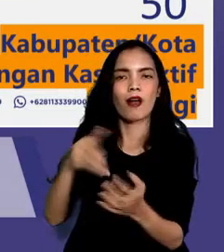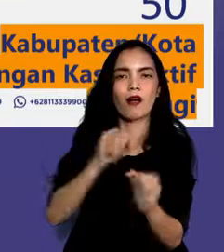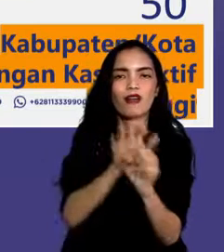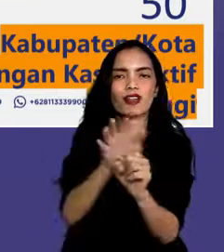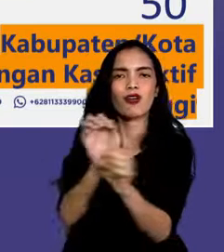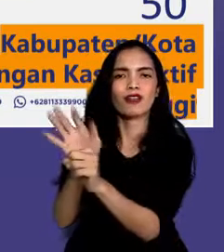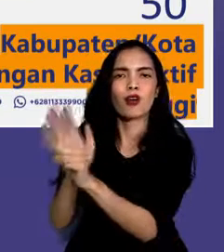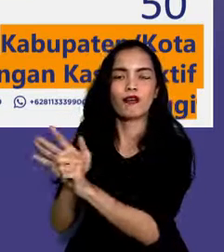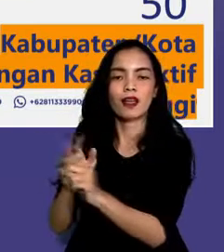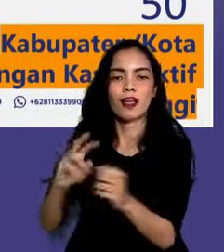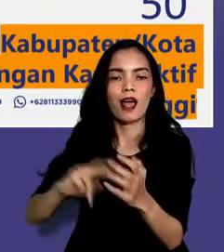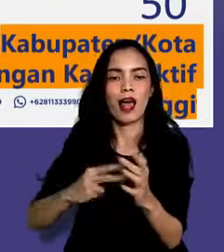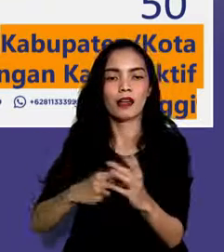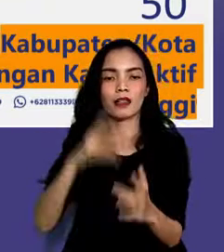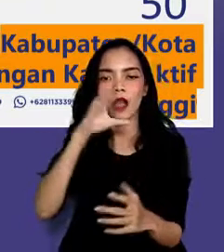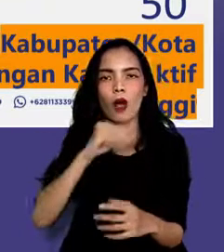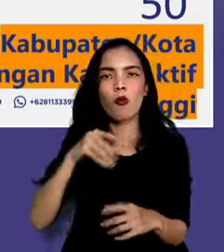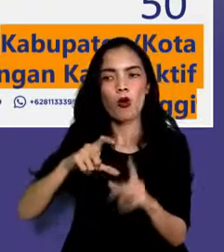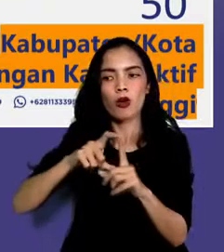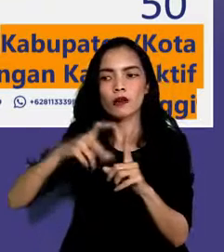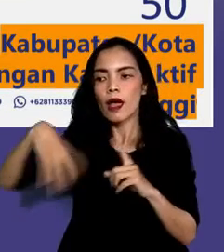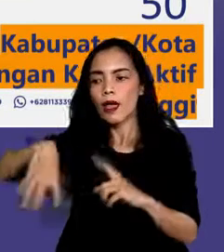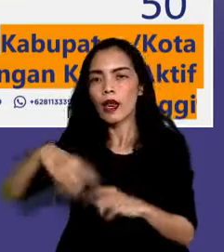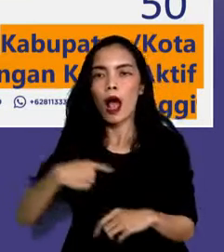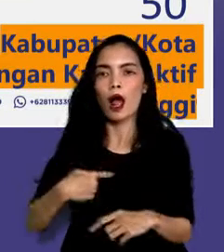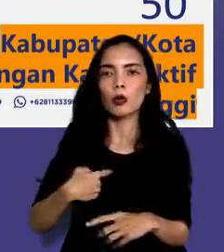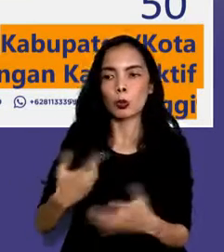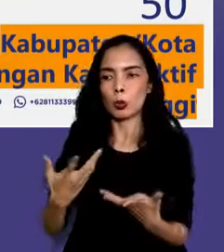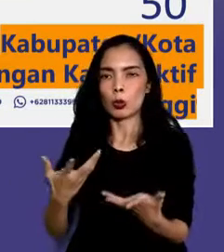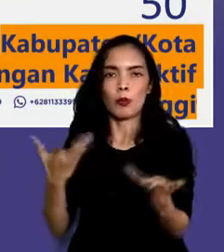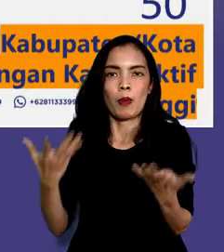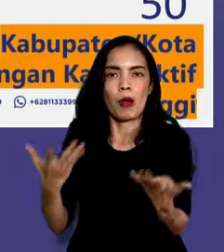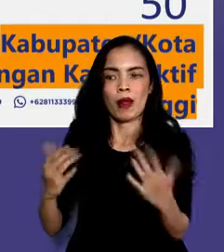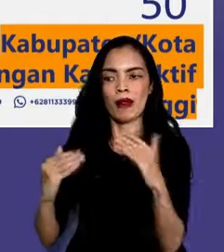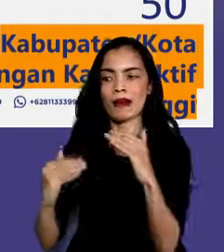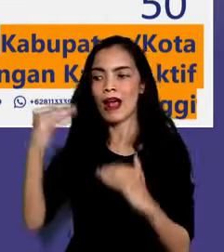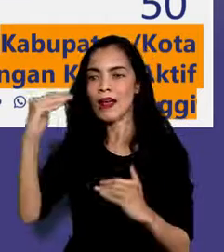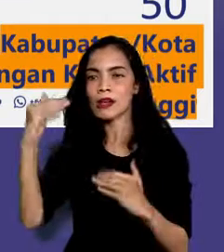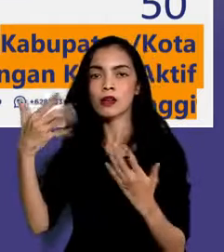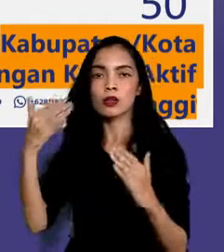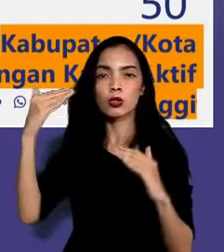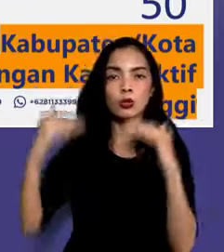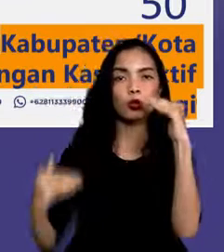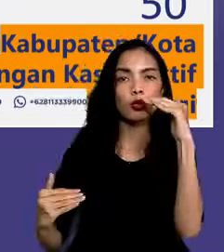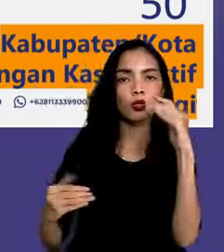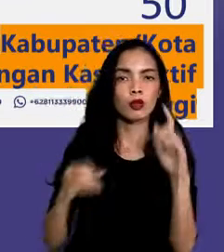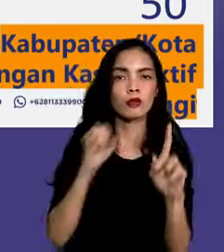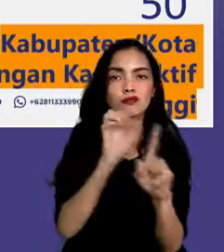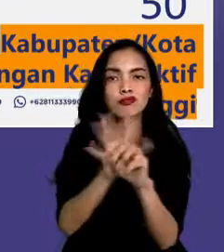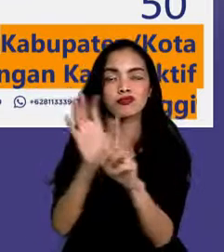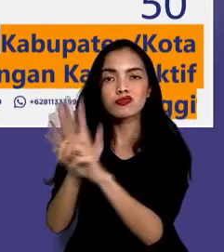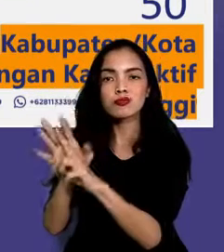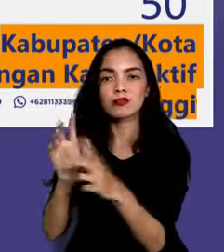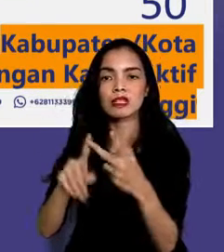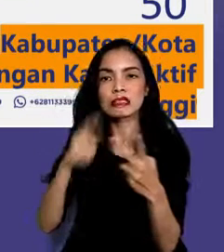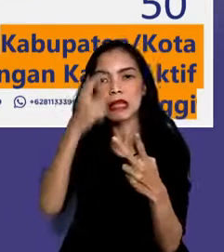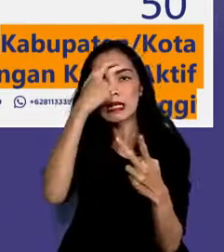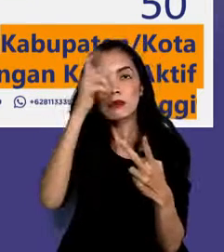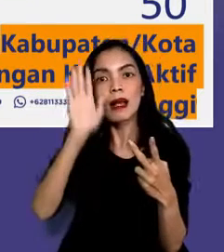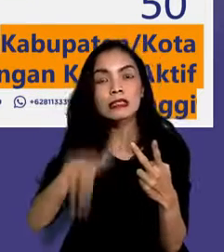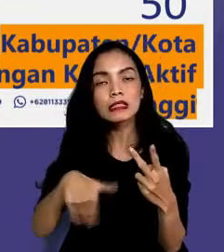sehingga selalu terpantau kabupaten kota mana saja yang mengalami kenaikan baik kasus positif, kasus aktif,